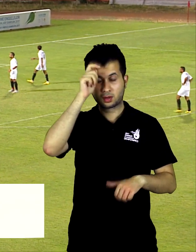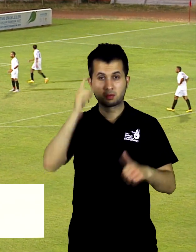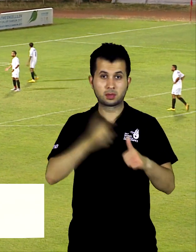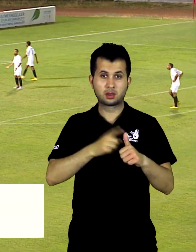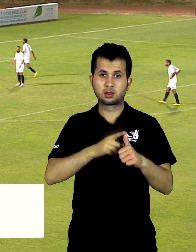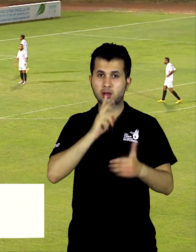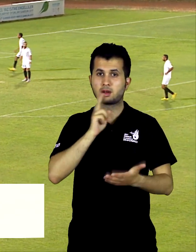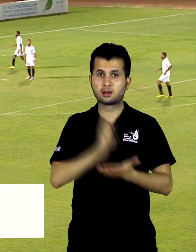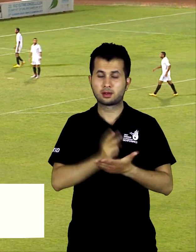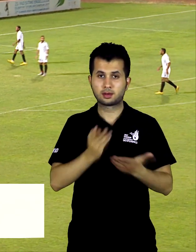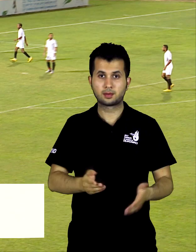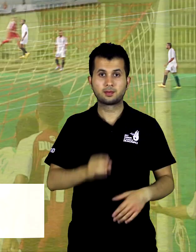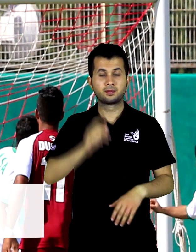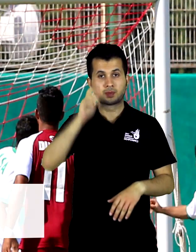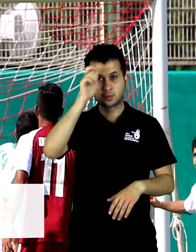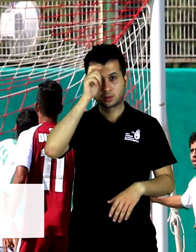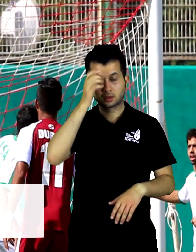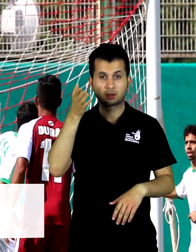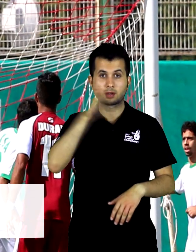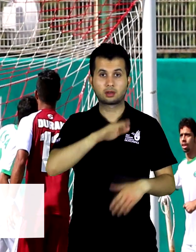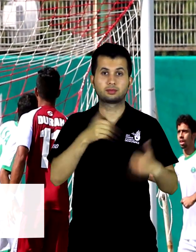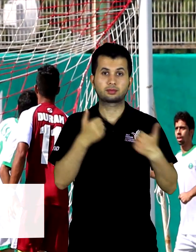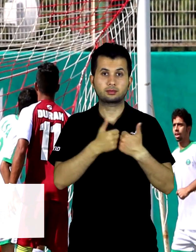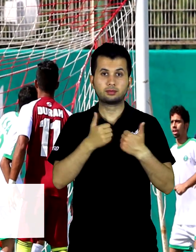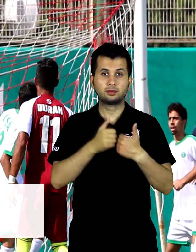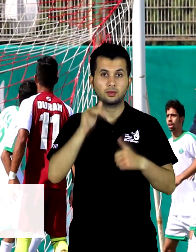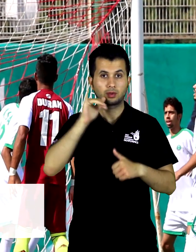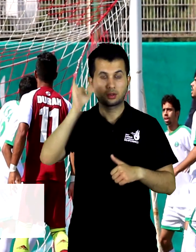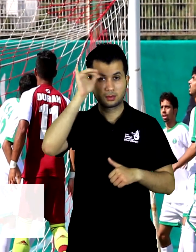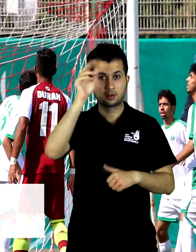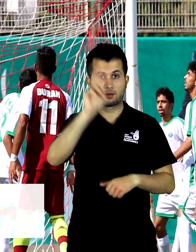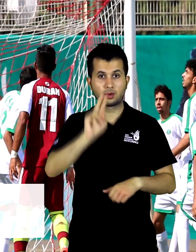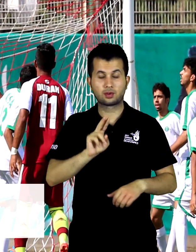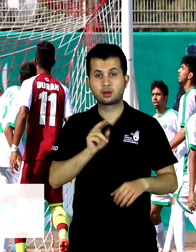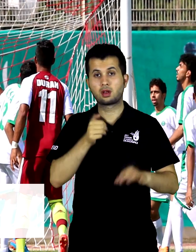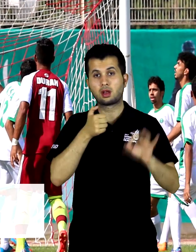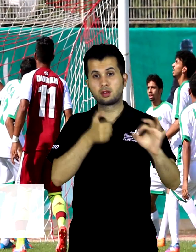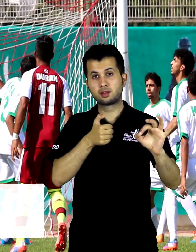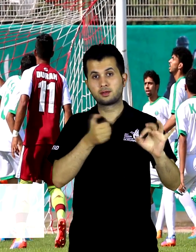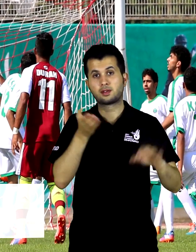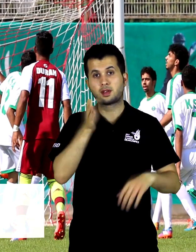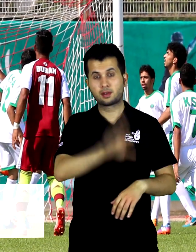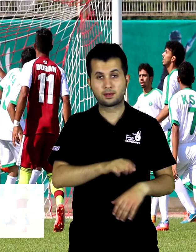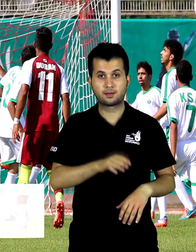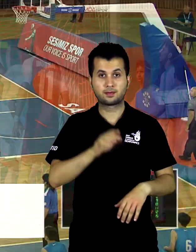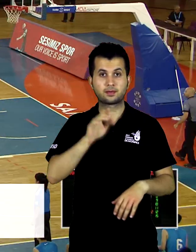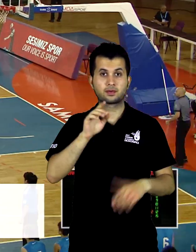gruptan lider çıkmayı garantiledi. Gruptaki diğer maçta Suudi Arabistan, Venezuela'yı 6-0 yendi.